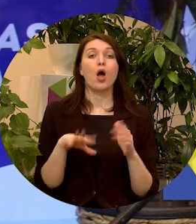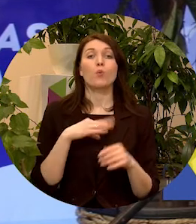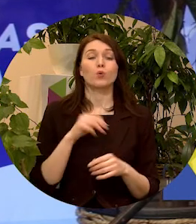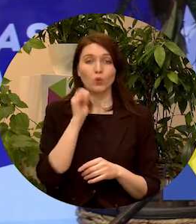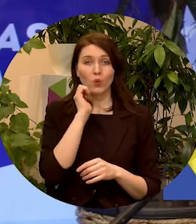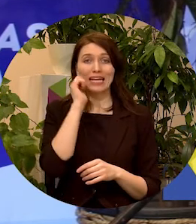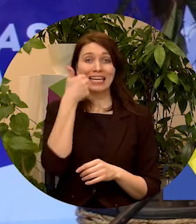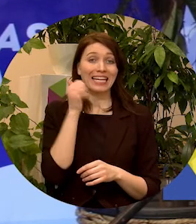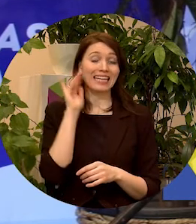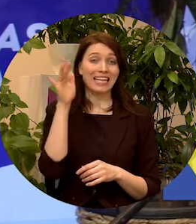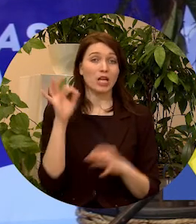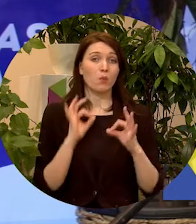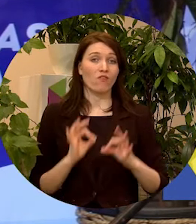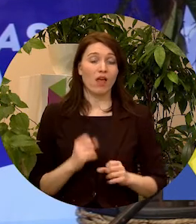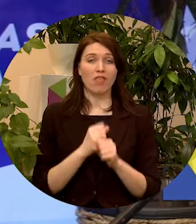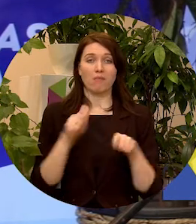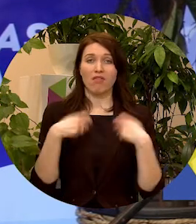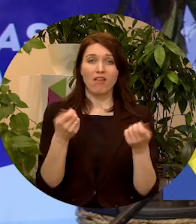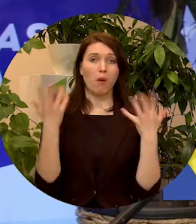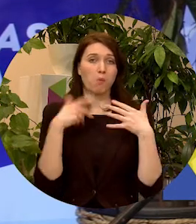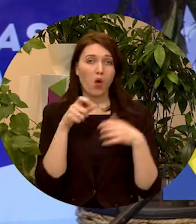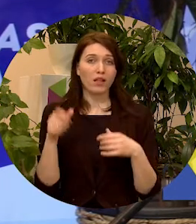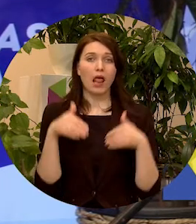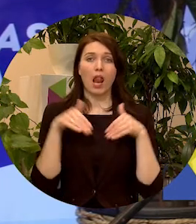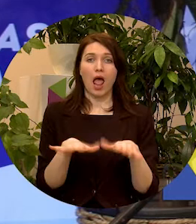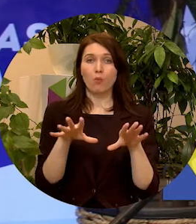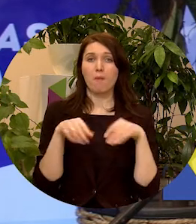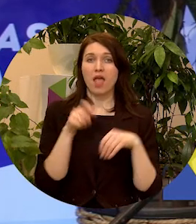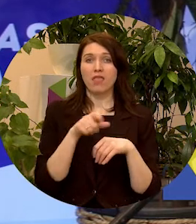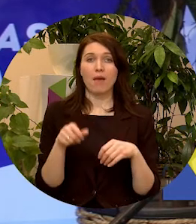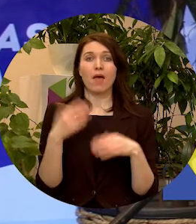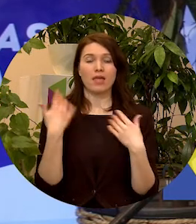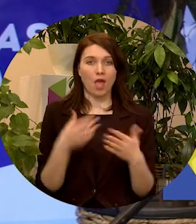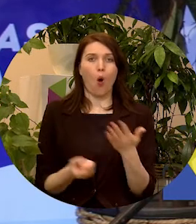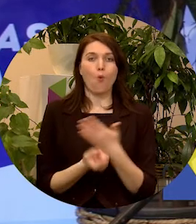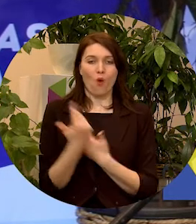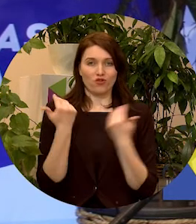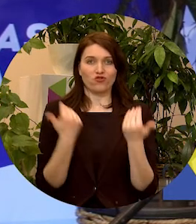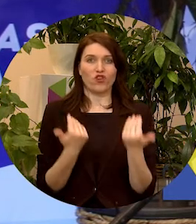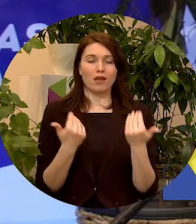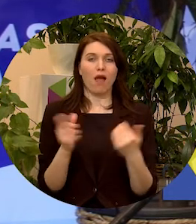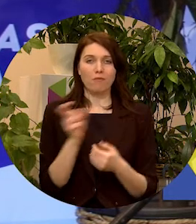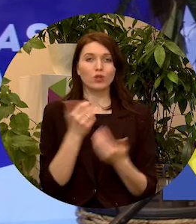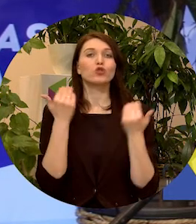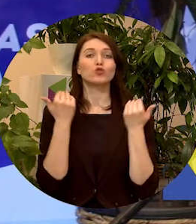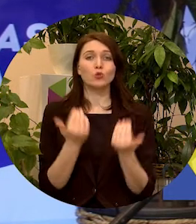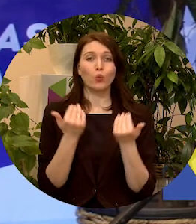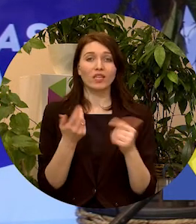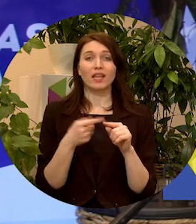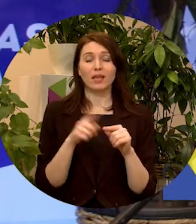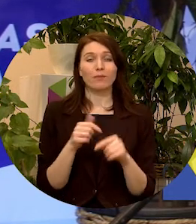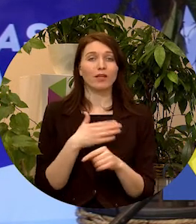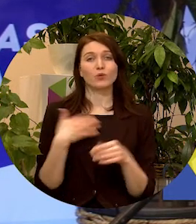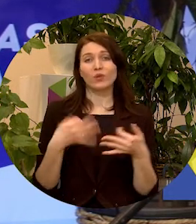profesionāļi, darba devēji, politiķi, lēmumu pieņēmēji rodas jau šajā brīdī šodien. Tāpēc ļoti